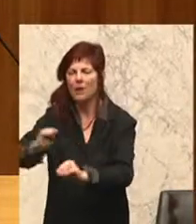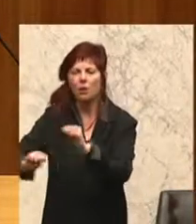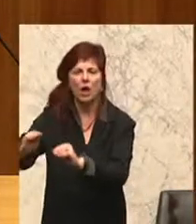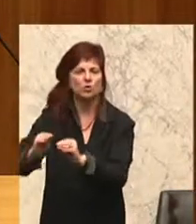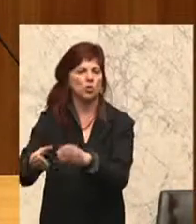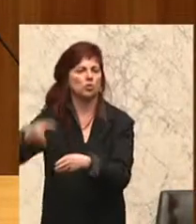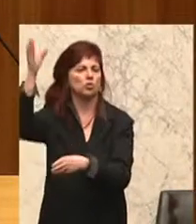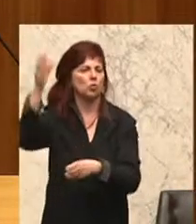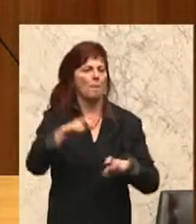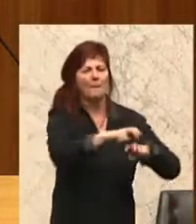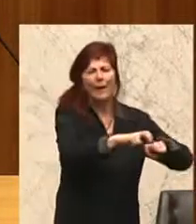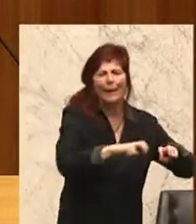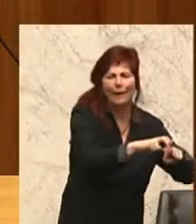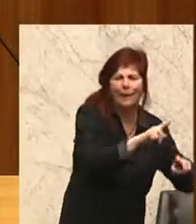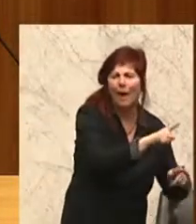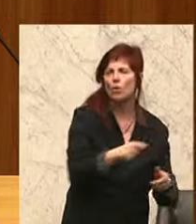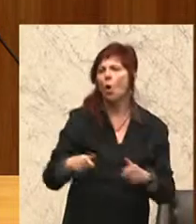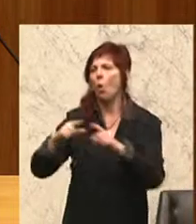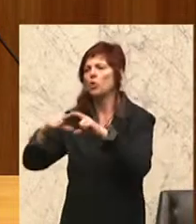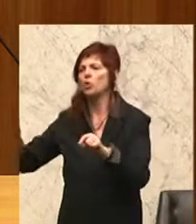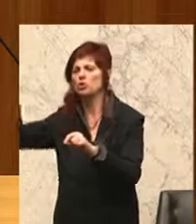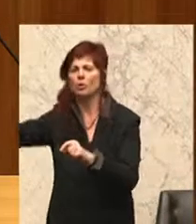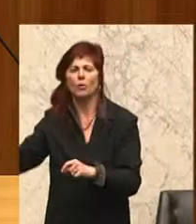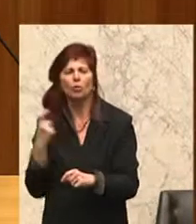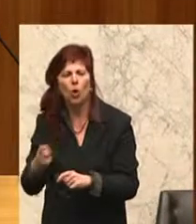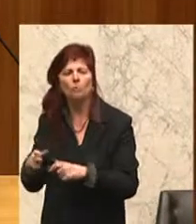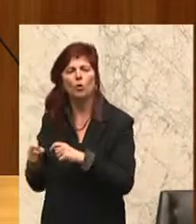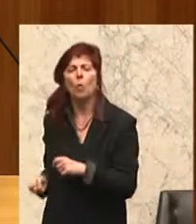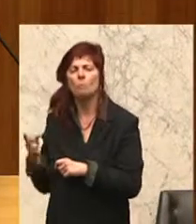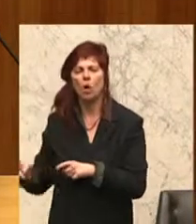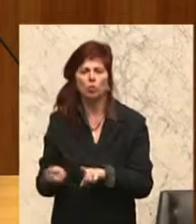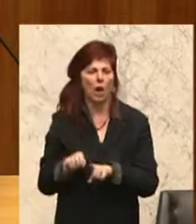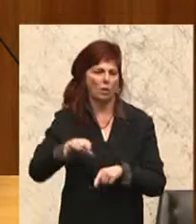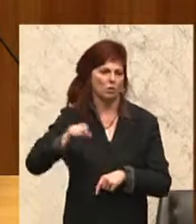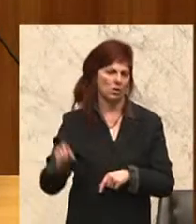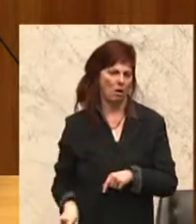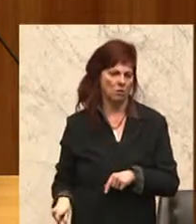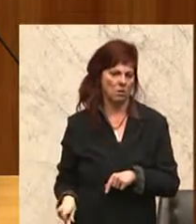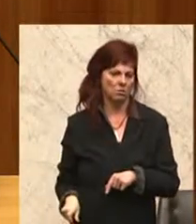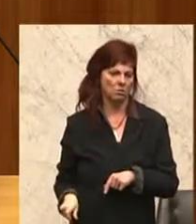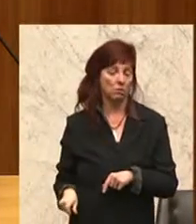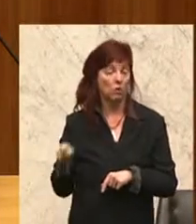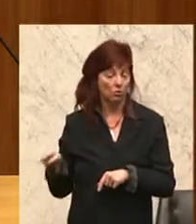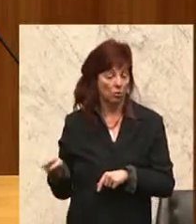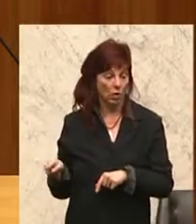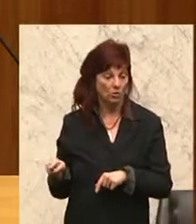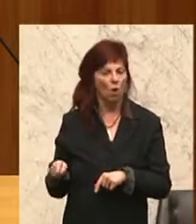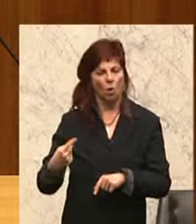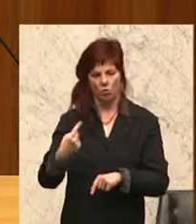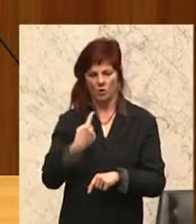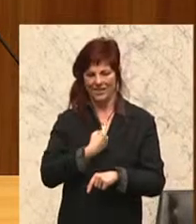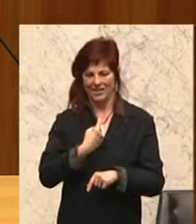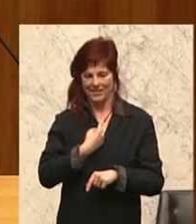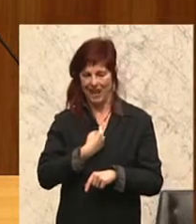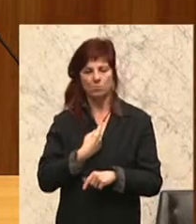vulgo Zypern und in Zukunft Portugal und Italien verschieben und dann schlussendlich mitten selbst drinnen in dieser